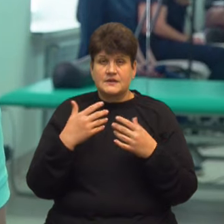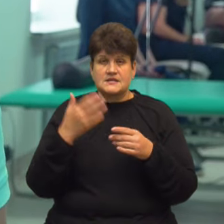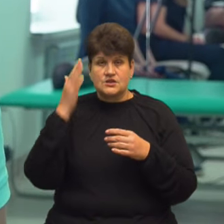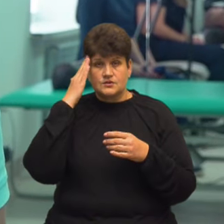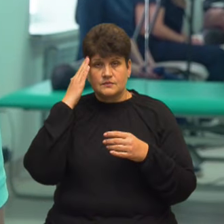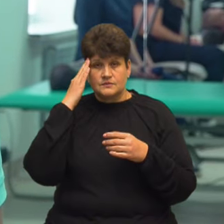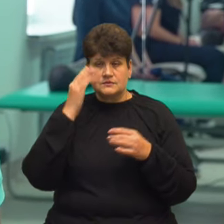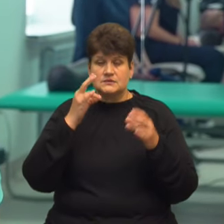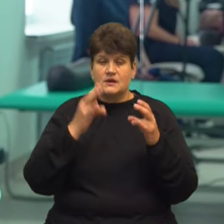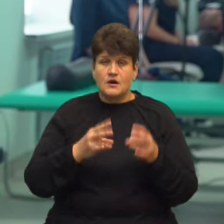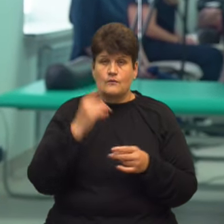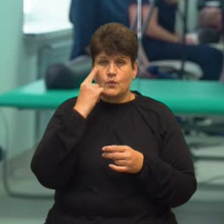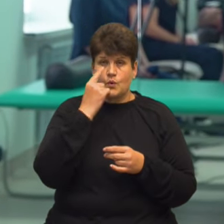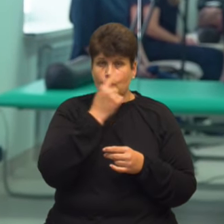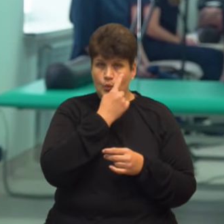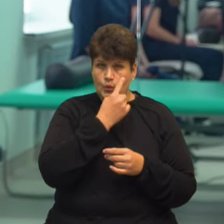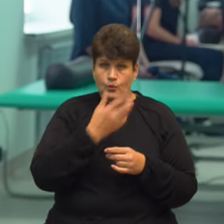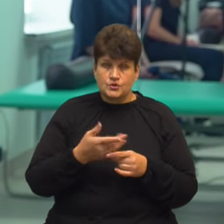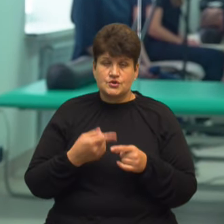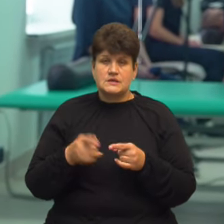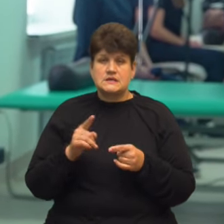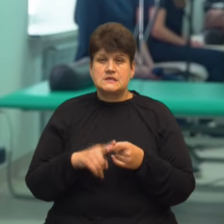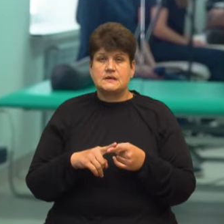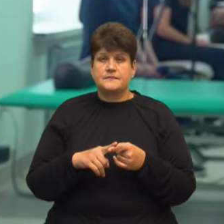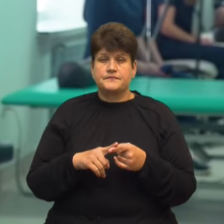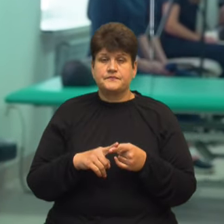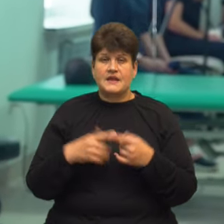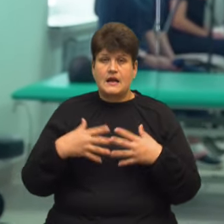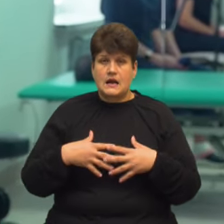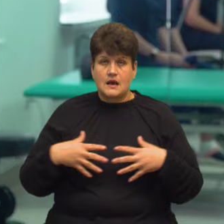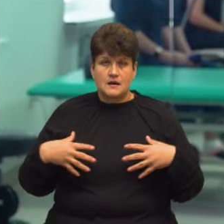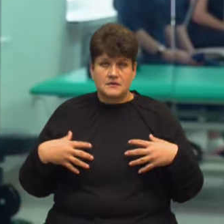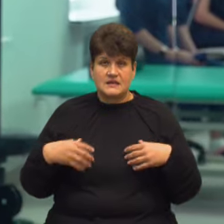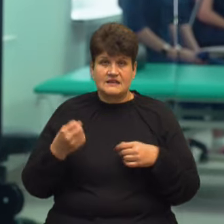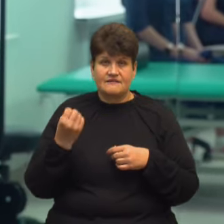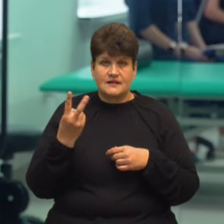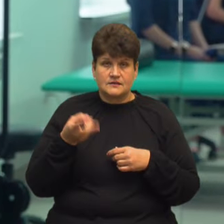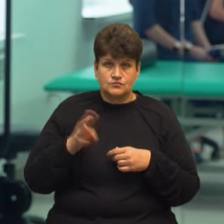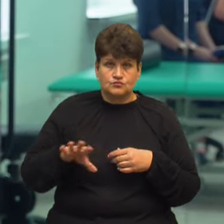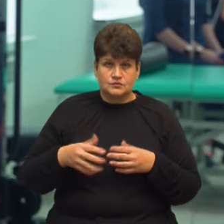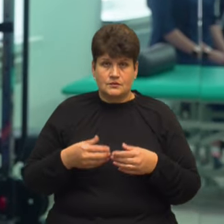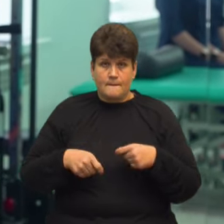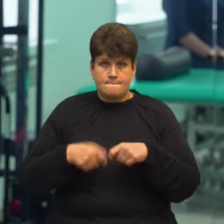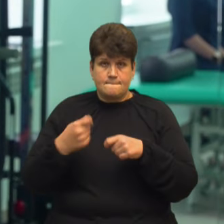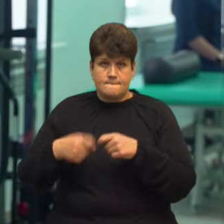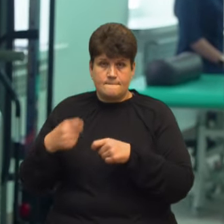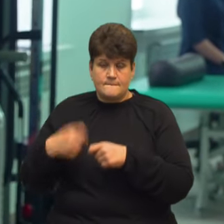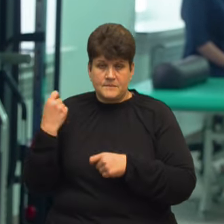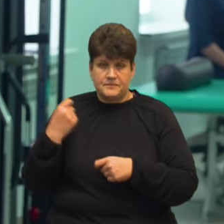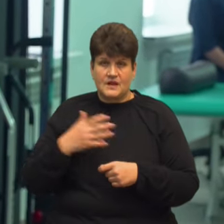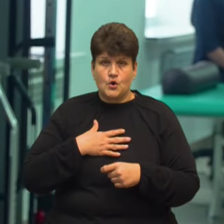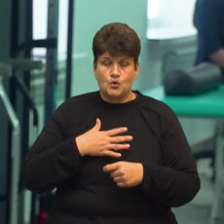це очі, це ребра Вона цей ребер було переломано Ну і спина грудний,